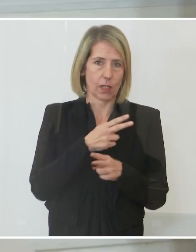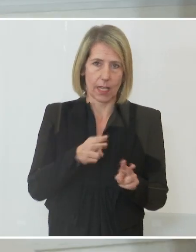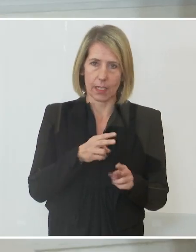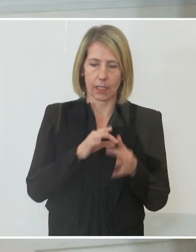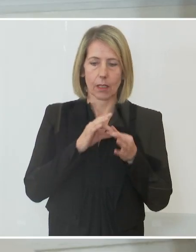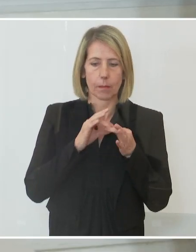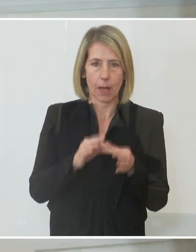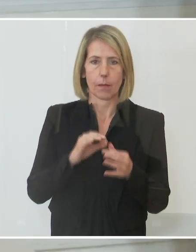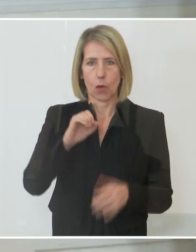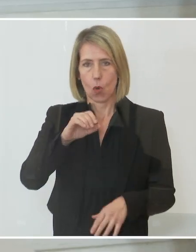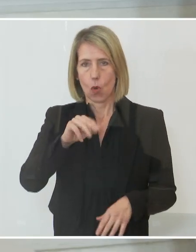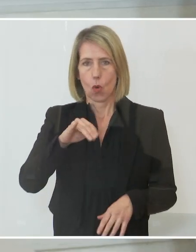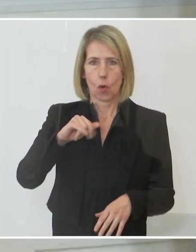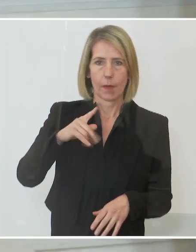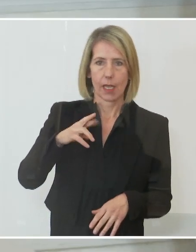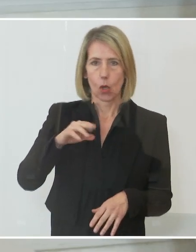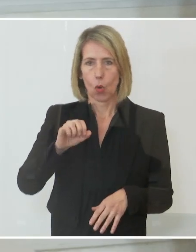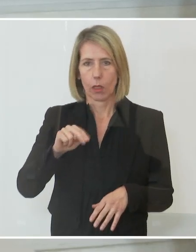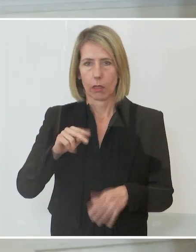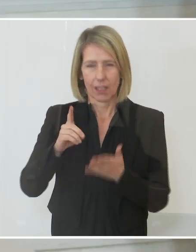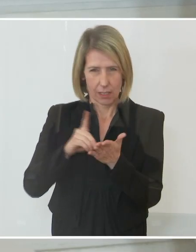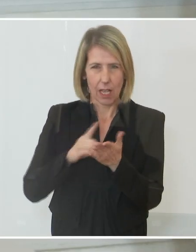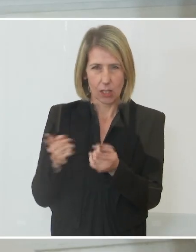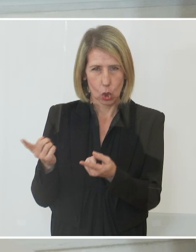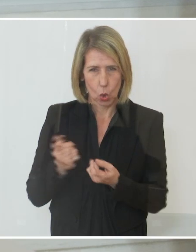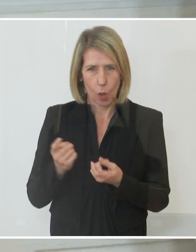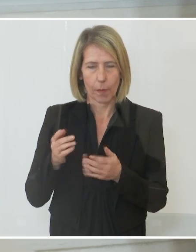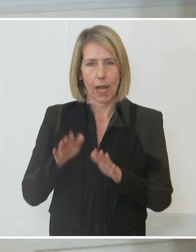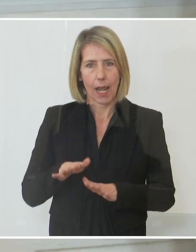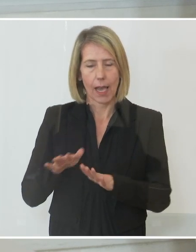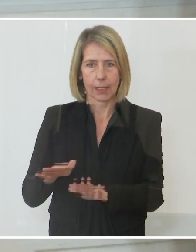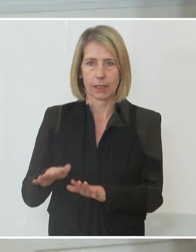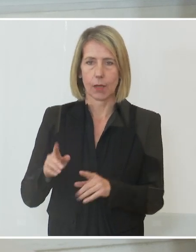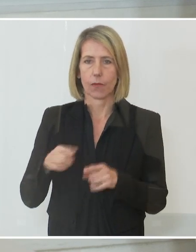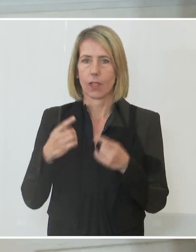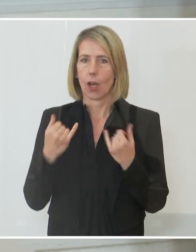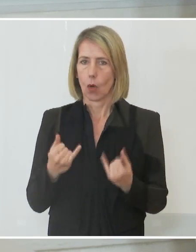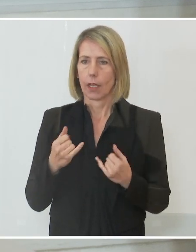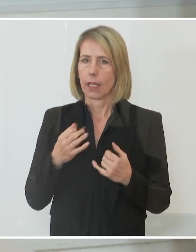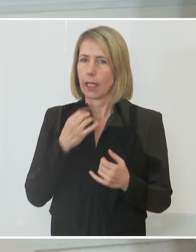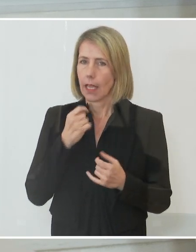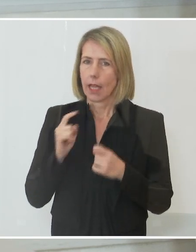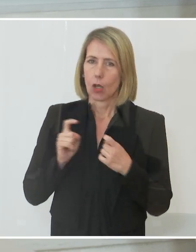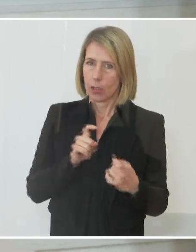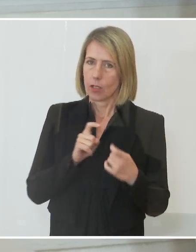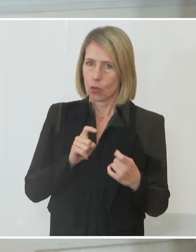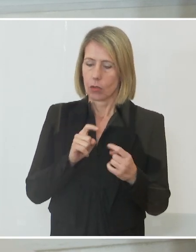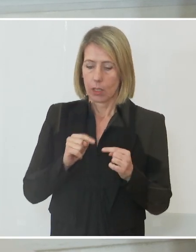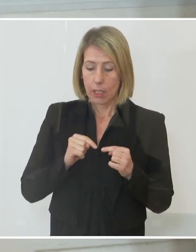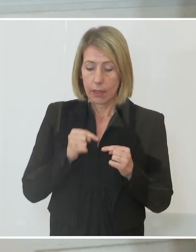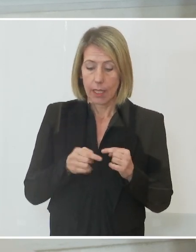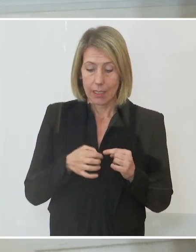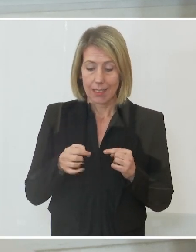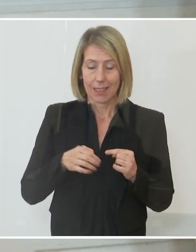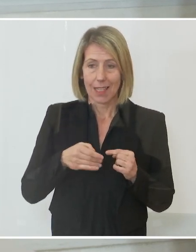rifft. Es gibt langsam erste Daten und wir haben das heute auch ausführlich diskutiert. Wir gehen davon aus, dass in den nächsten Tagen, wenn